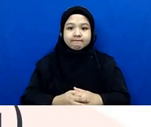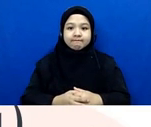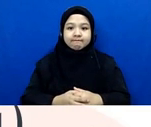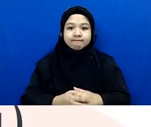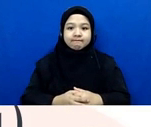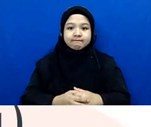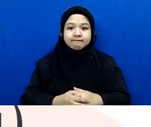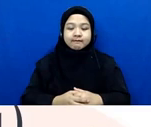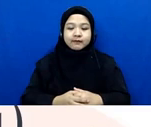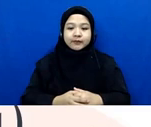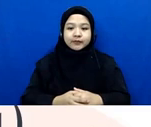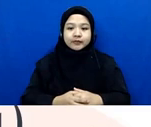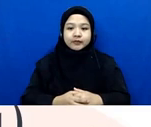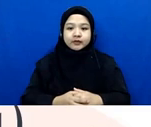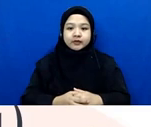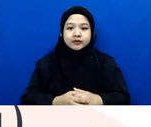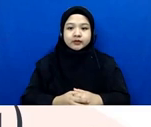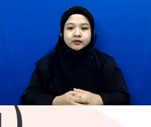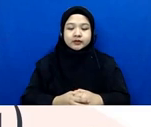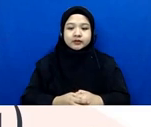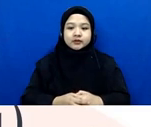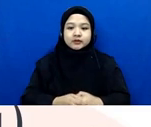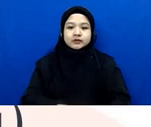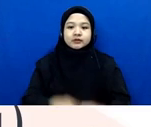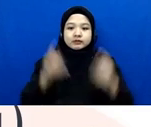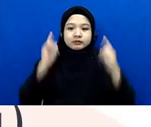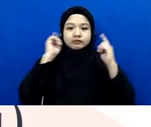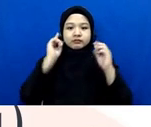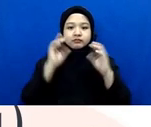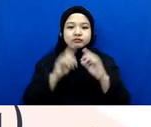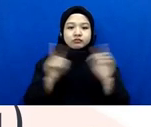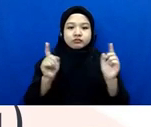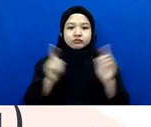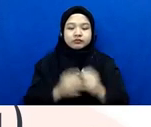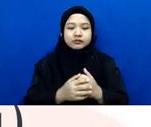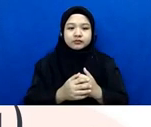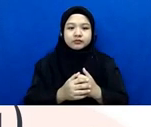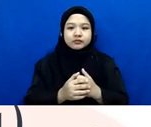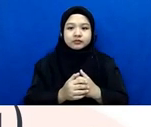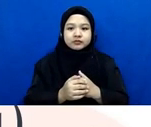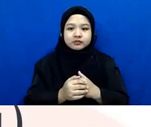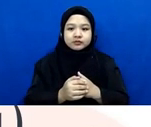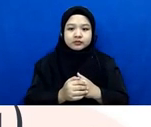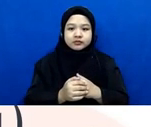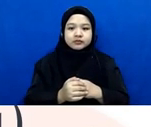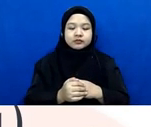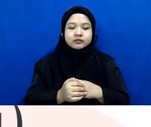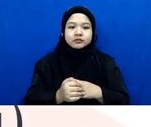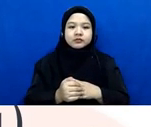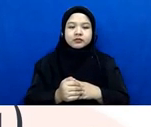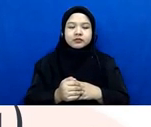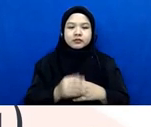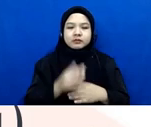di tahap penyidikan ini sumber informasi yang relevan paling baru korban penyidiknya terus